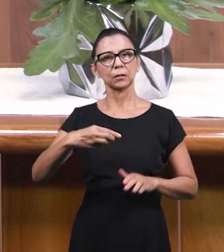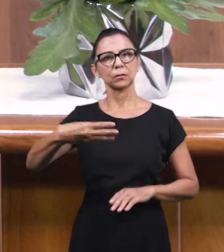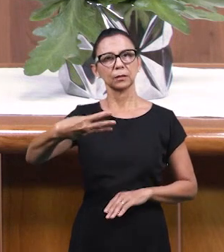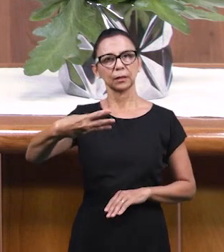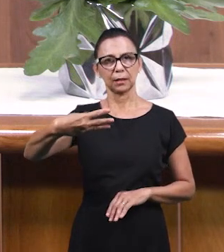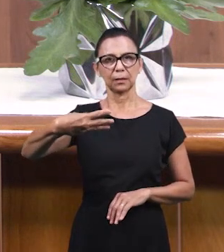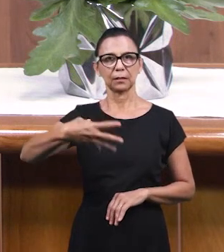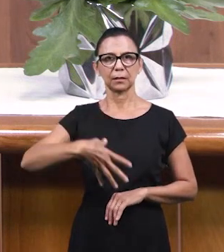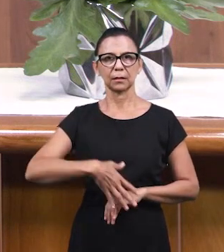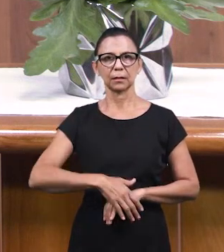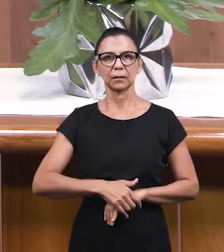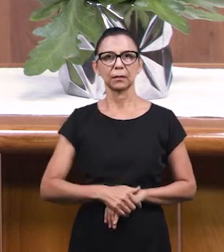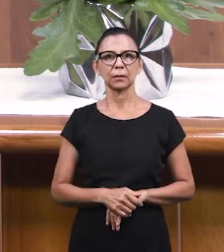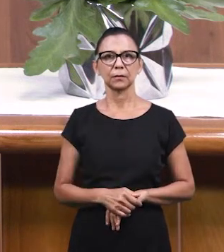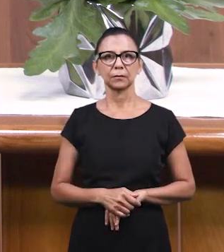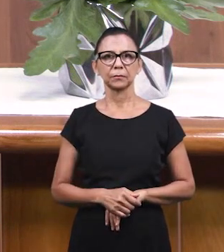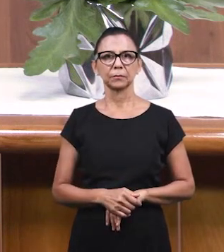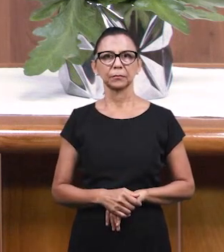3 стиха.